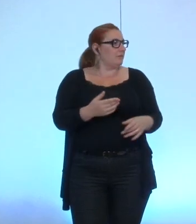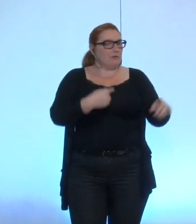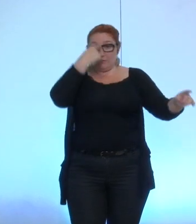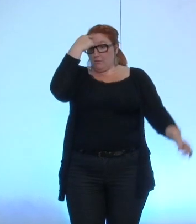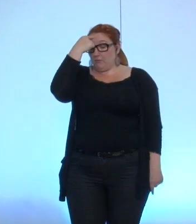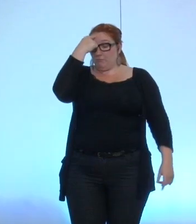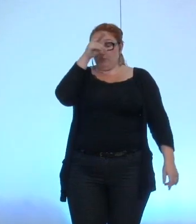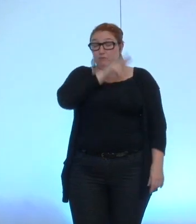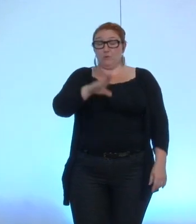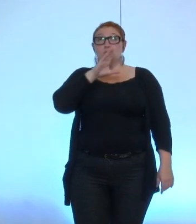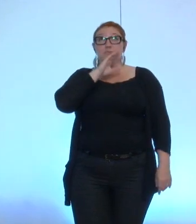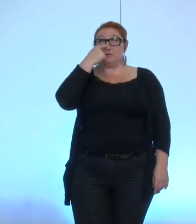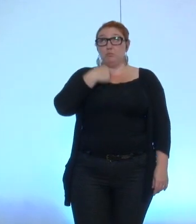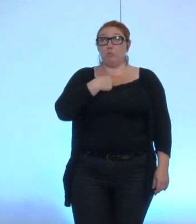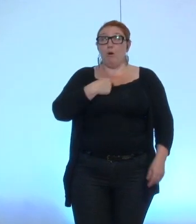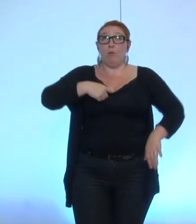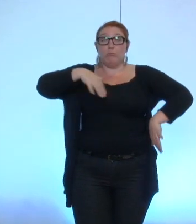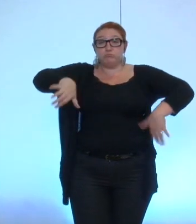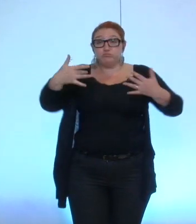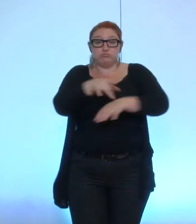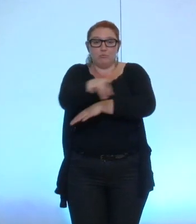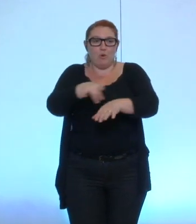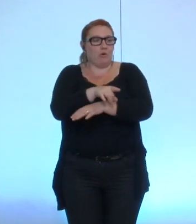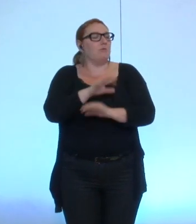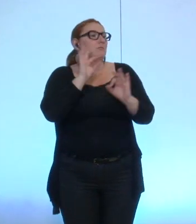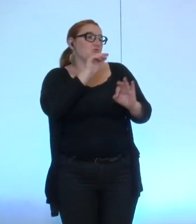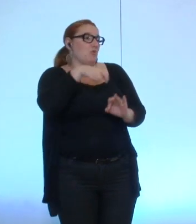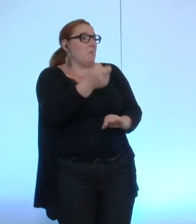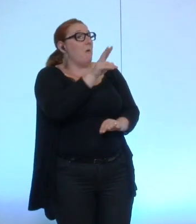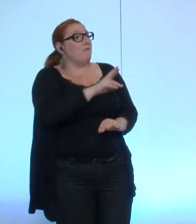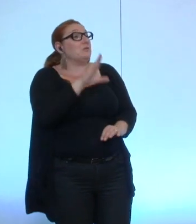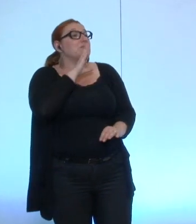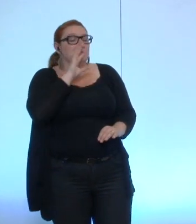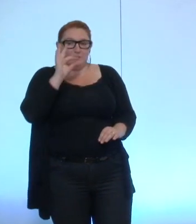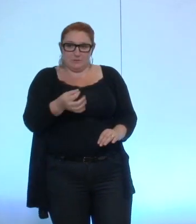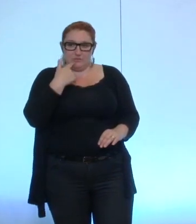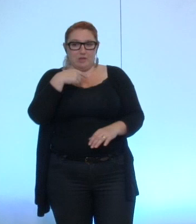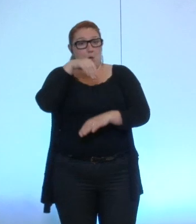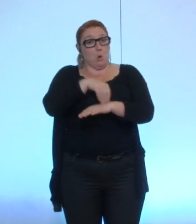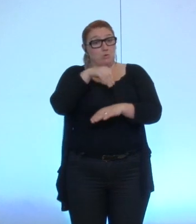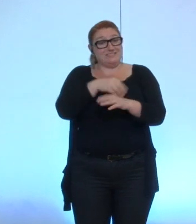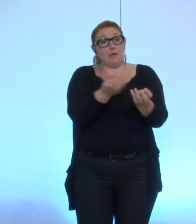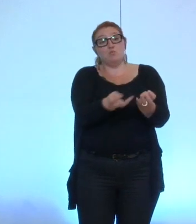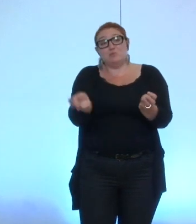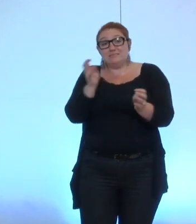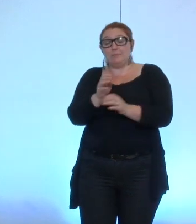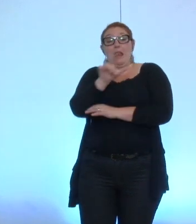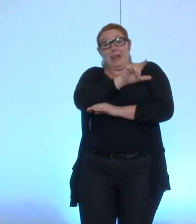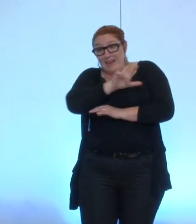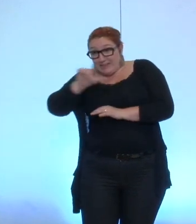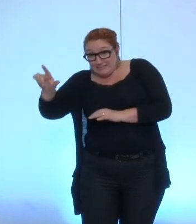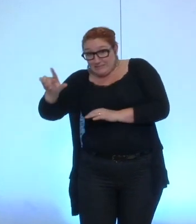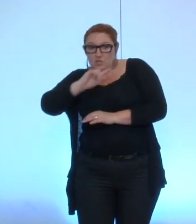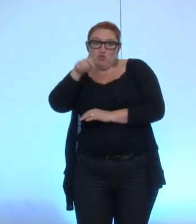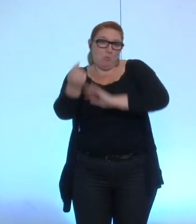vendredi midi vous pourrez pas ce que vous voulez sur les jours a priori ce sera le vendredi midi donc tant que les conseils municipaux resteront lundi ce qui a priori devrait être le cas